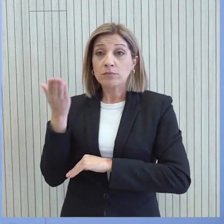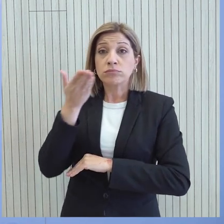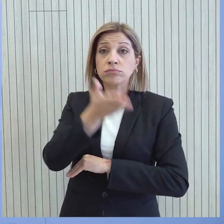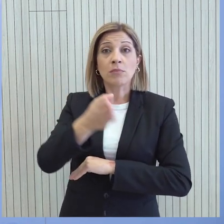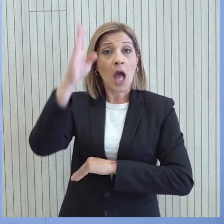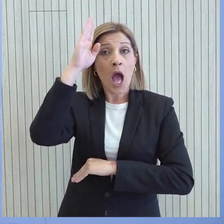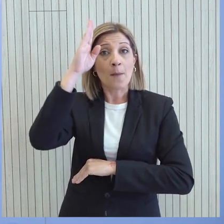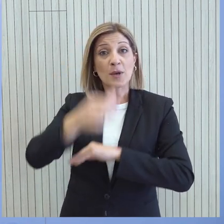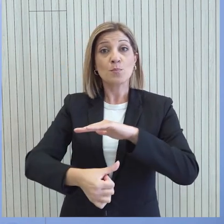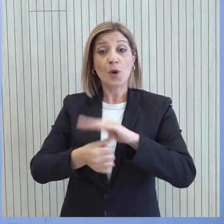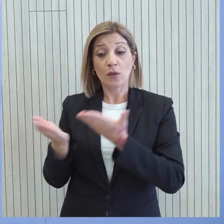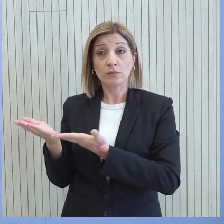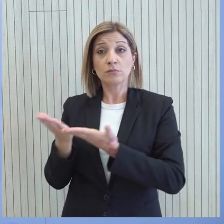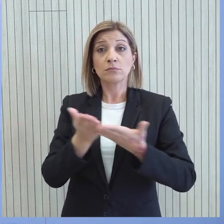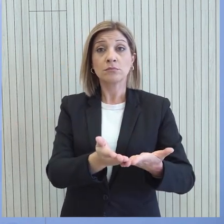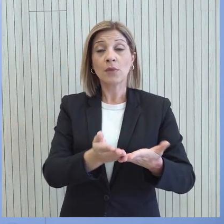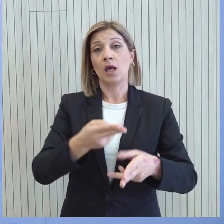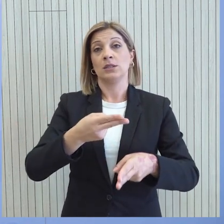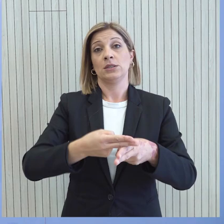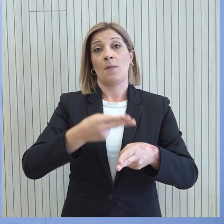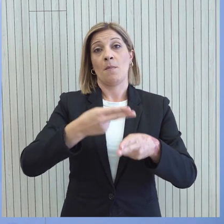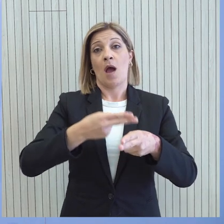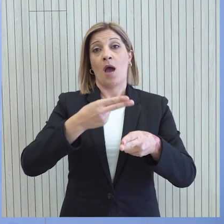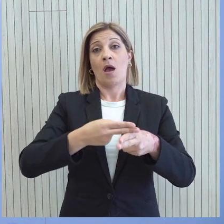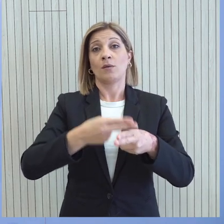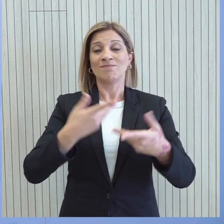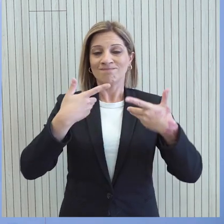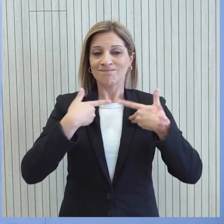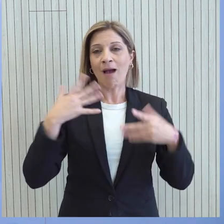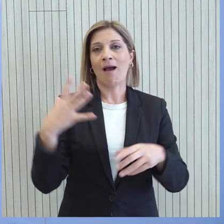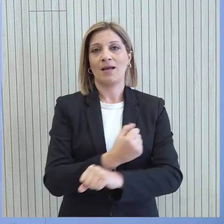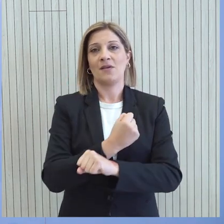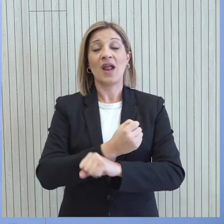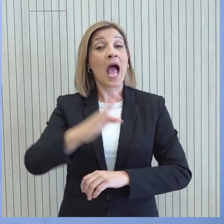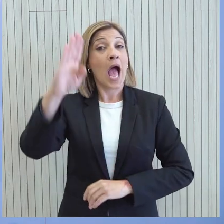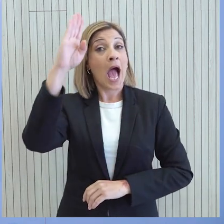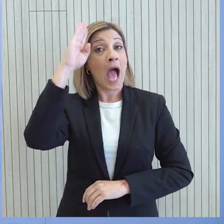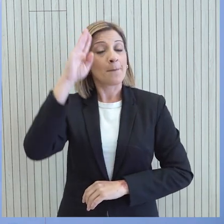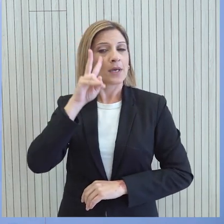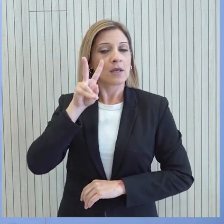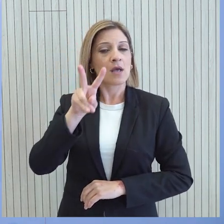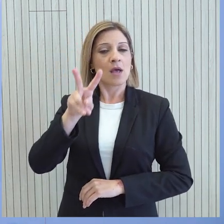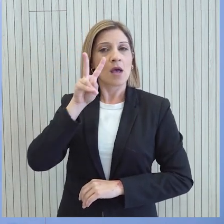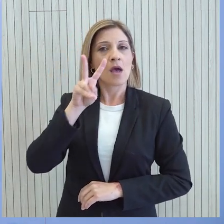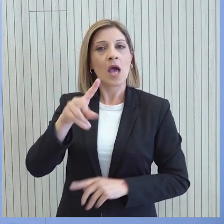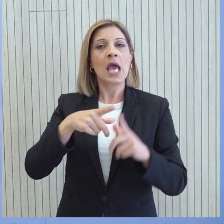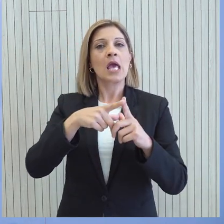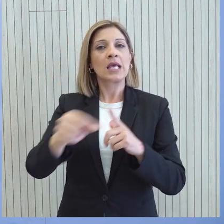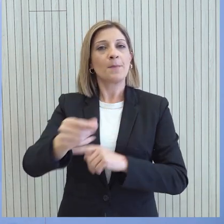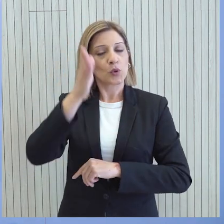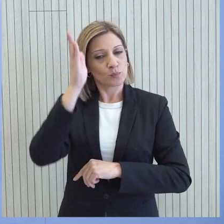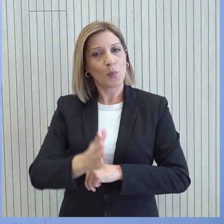στον Λευκό Ήκο, επειδή ακριβώς οι Ηνωμένες Πολιτείες Αμερικής έχουν πλέον πιστεί για τις δυνατότητες